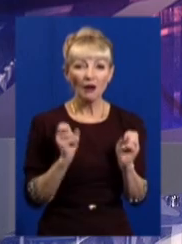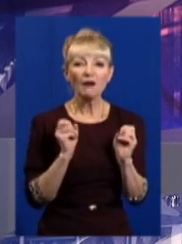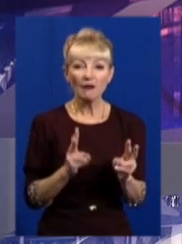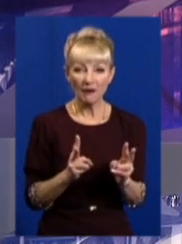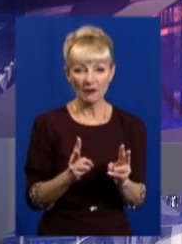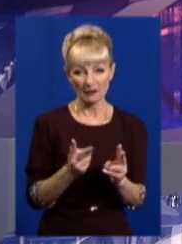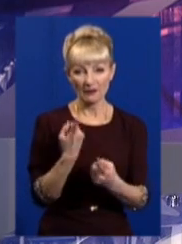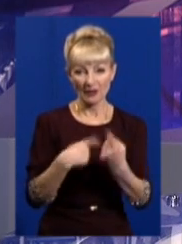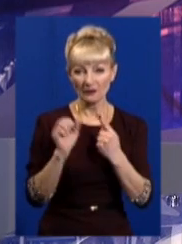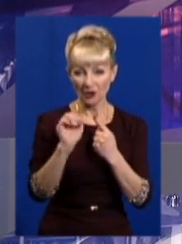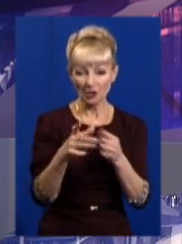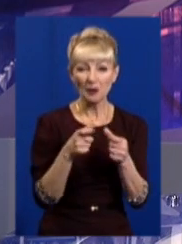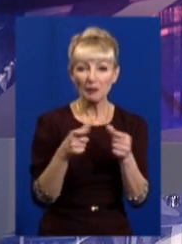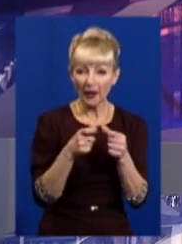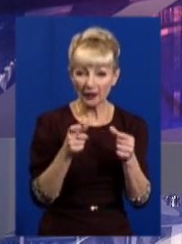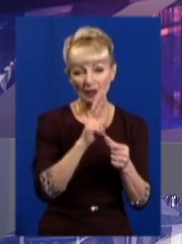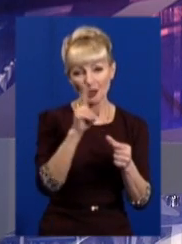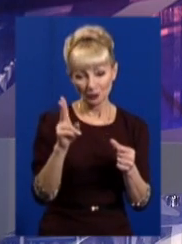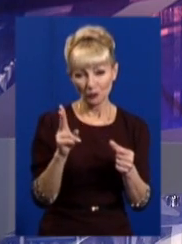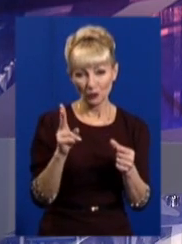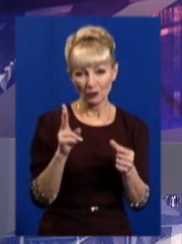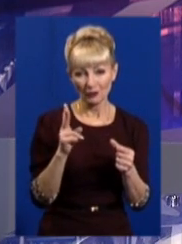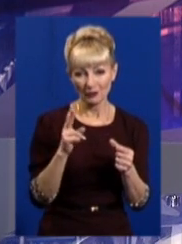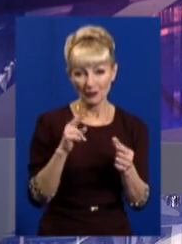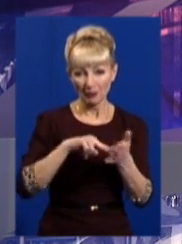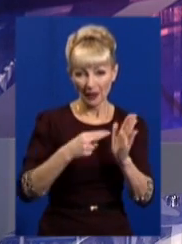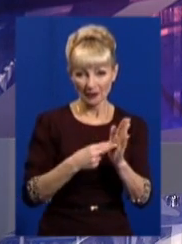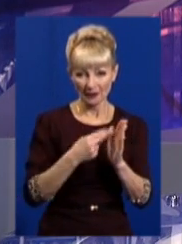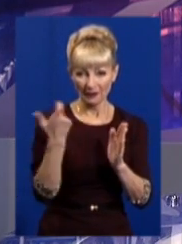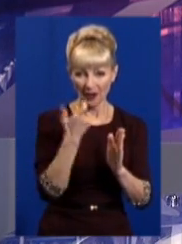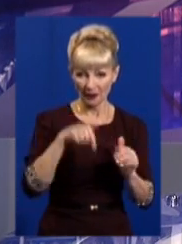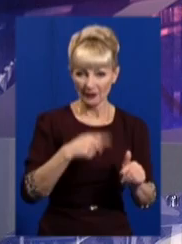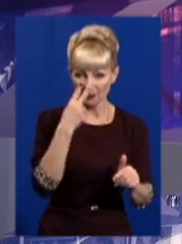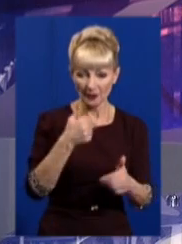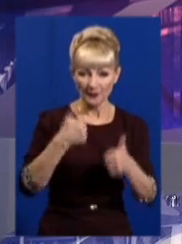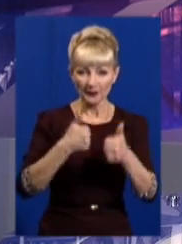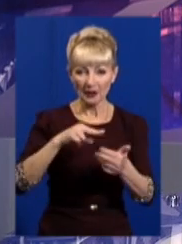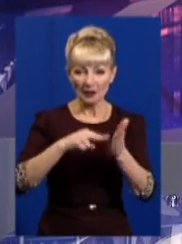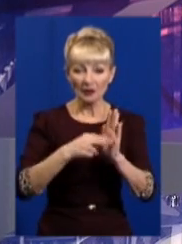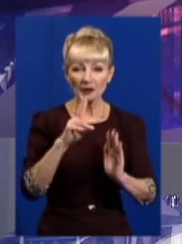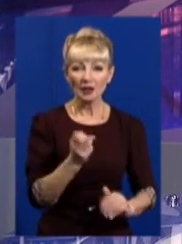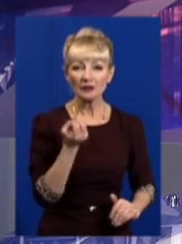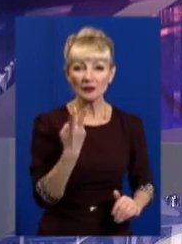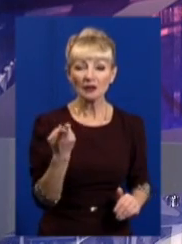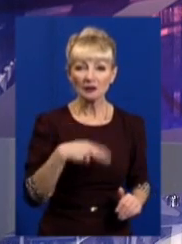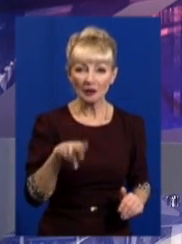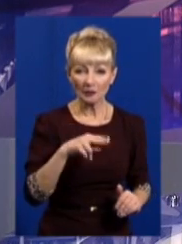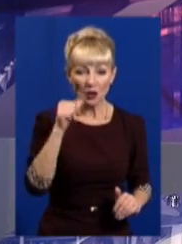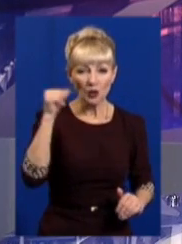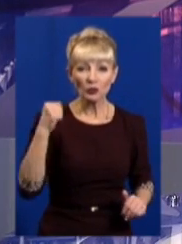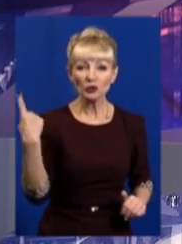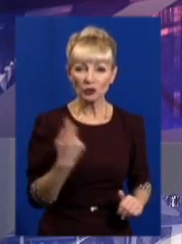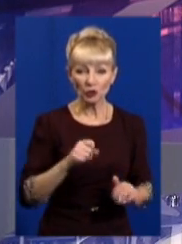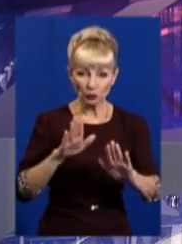повертати квитки тим, хто зібрався на матч у Харкові. Нагадаємо, матч між командами запланований на 12 грудня. Минулого